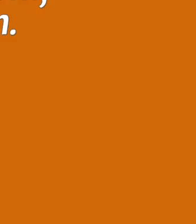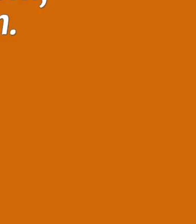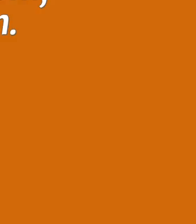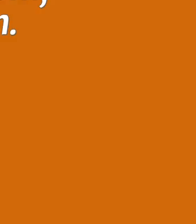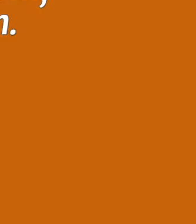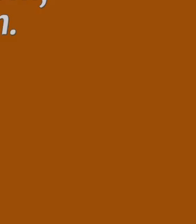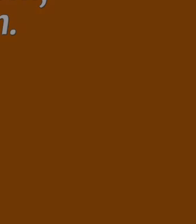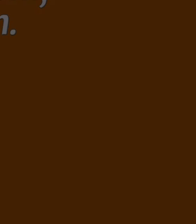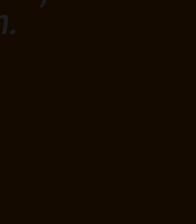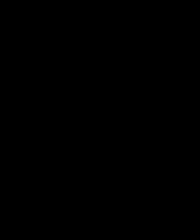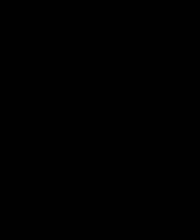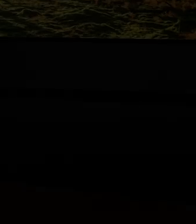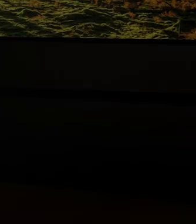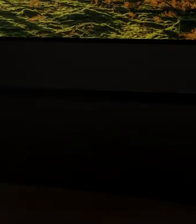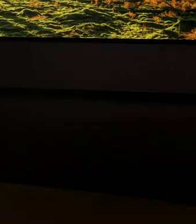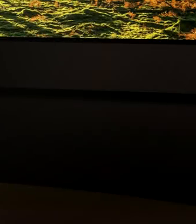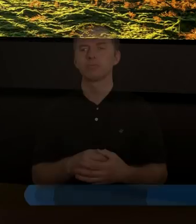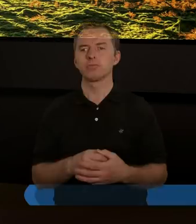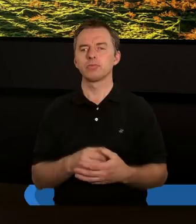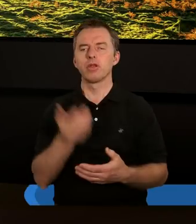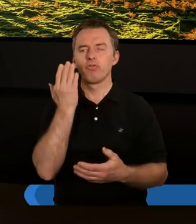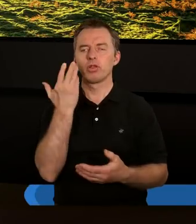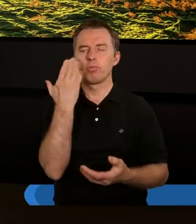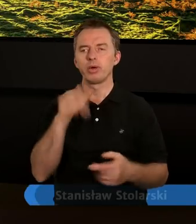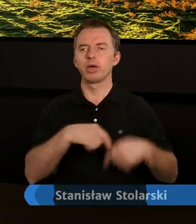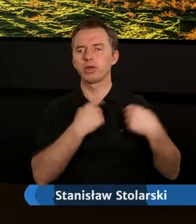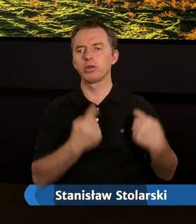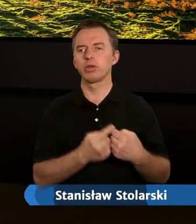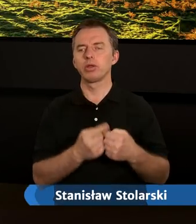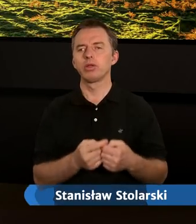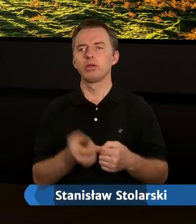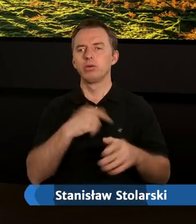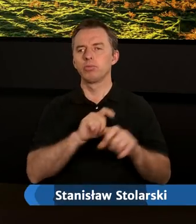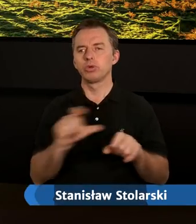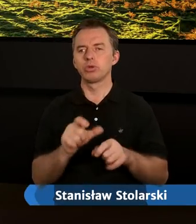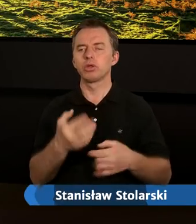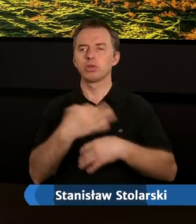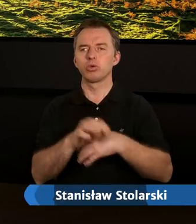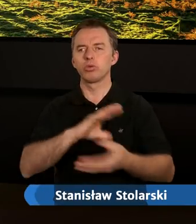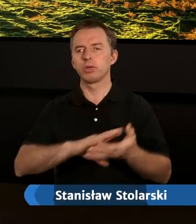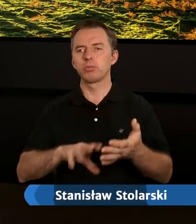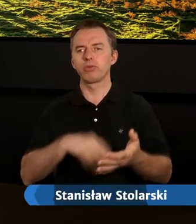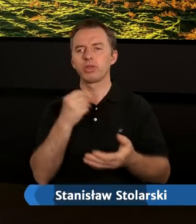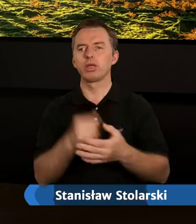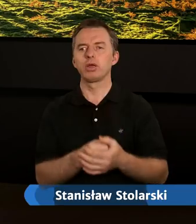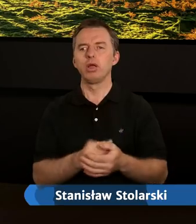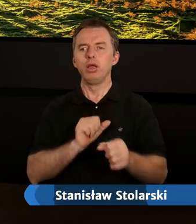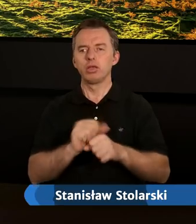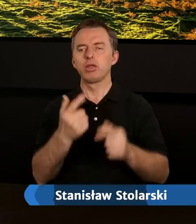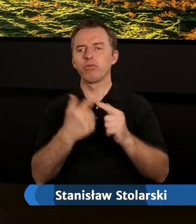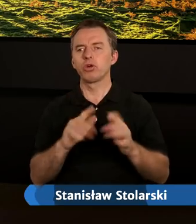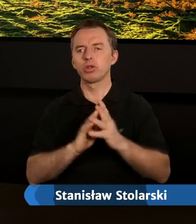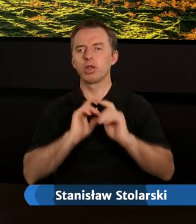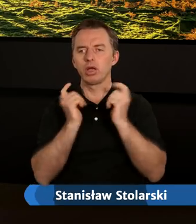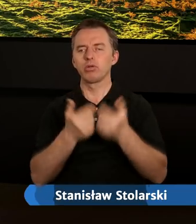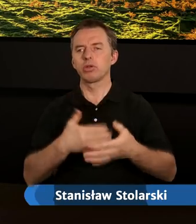Dziękujemy. Witam bardzo serdecznie podczas studium Pisma Świętego. Jesteśmy w Kościele